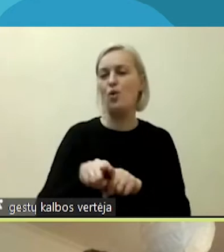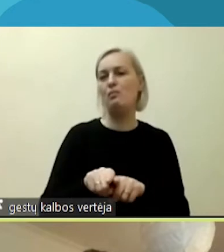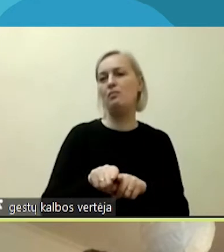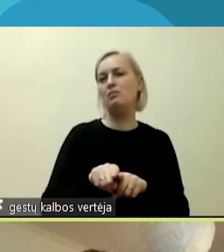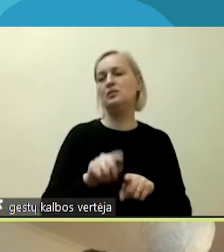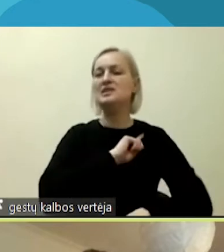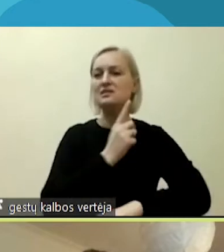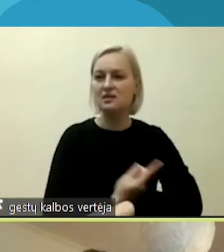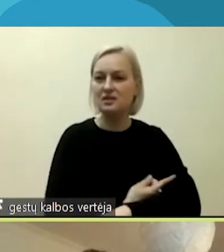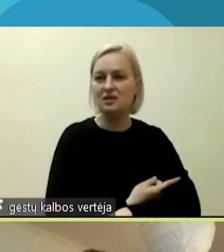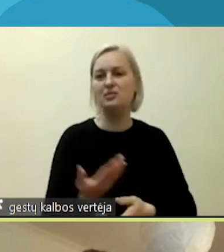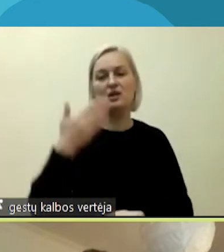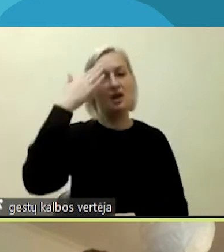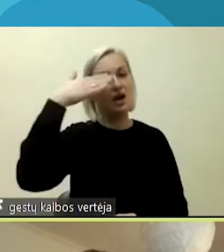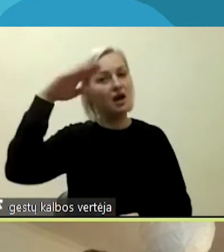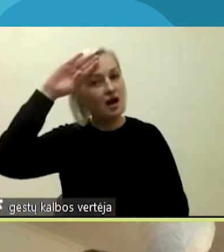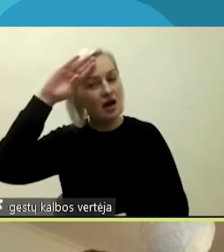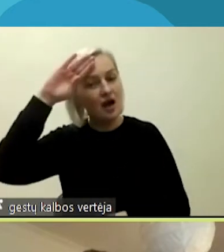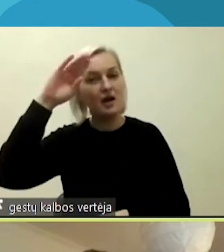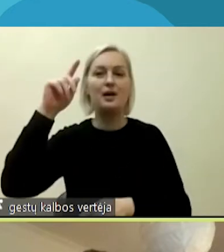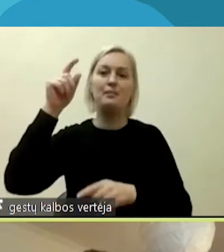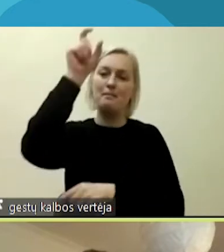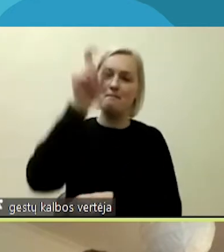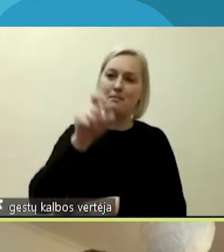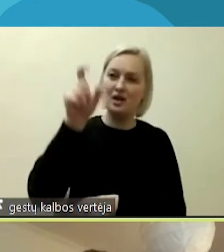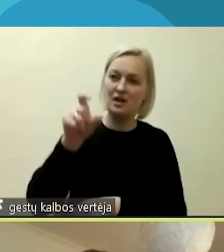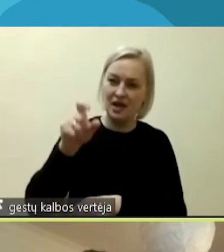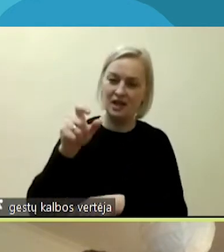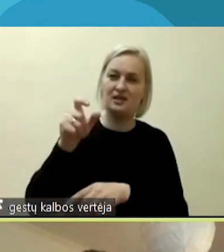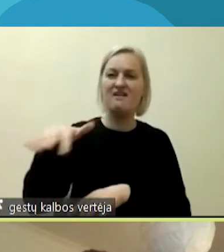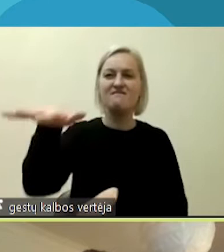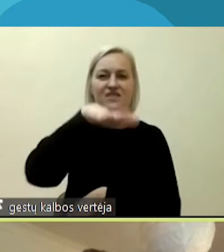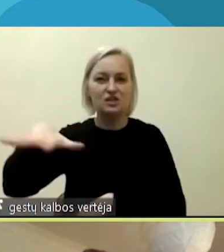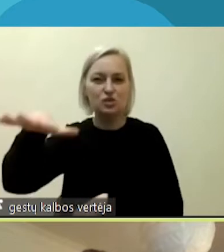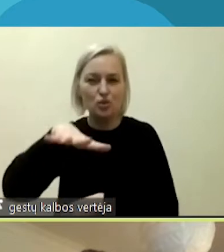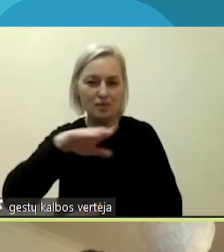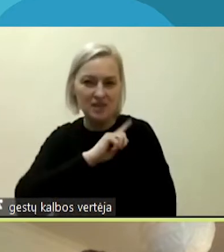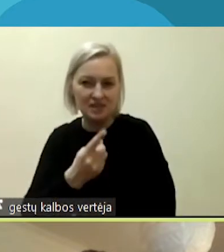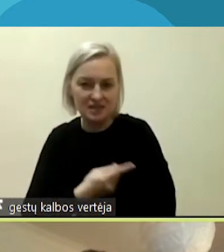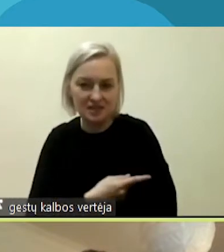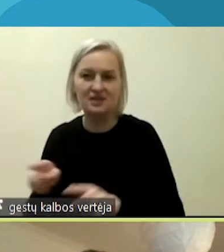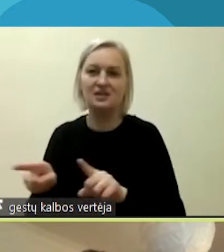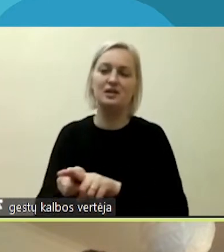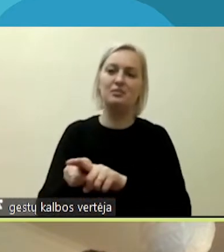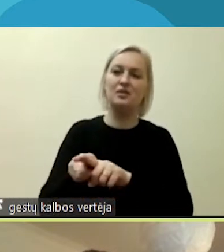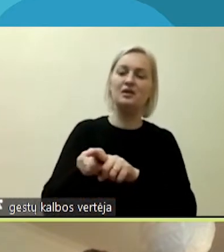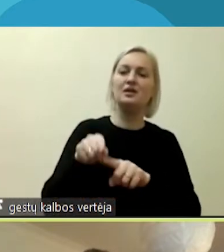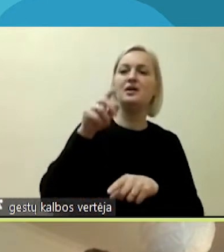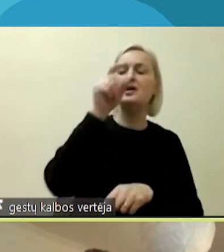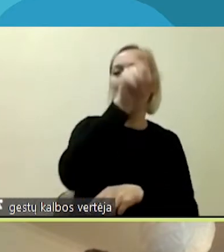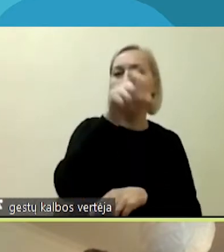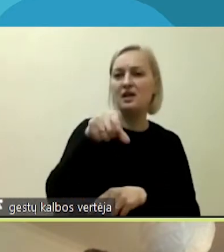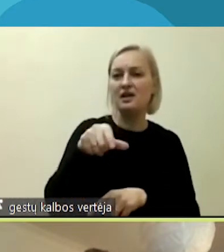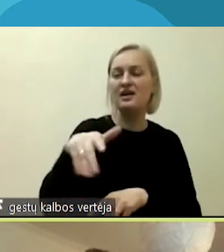Stipriname airijos pilietinės visuomenės tinklą, bendradarbiaujame su pilietinės visuomenės